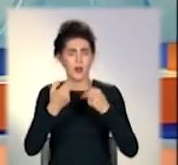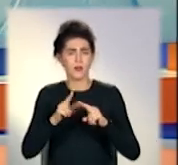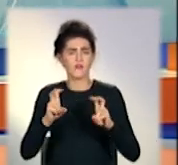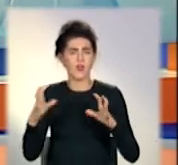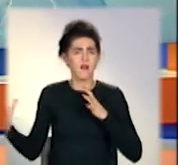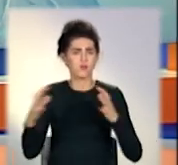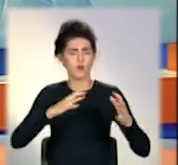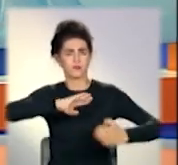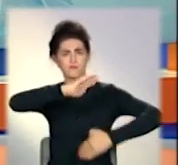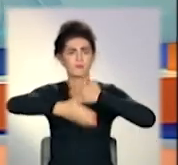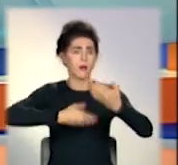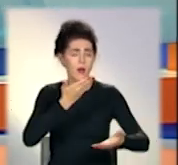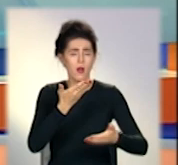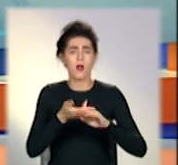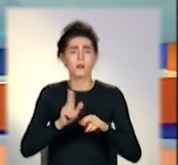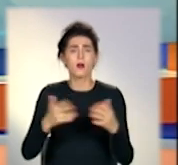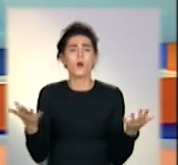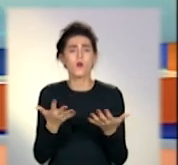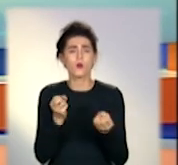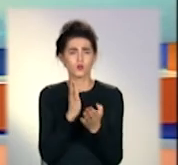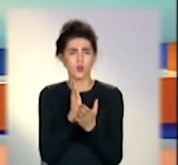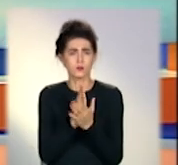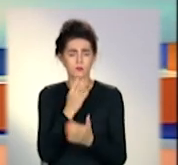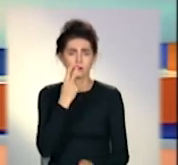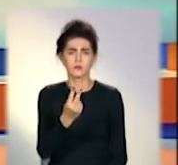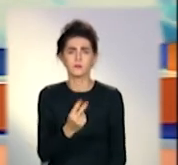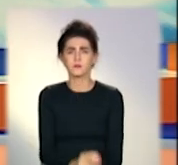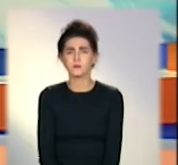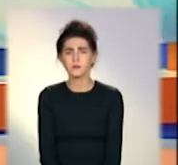перекинувся. В якому стані пасажири? Дивіться.